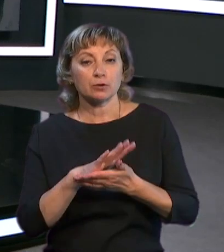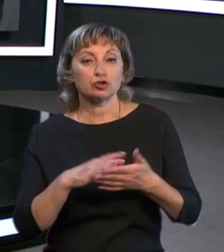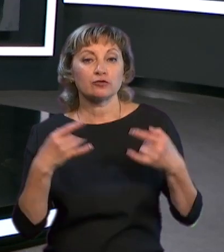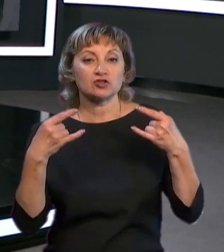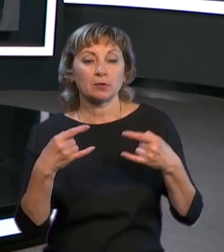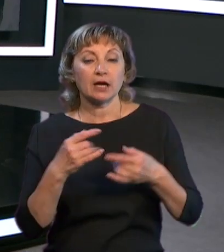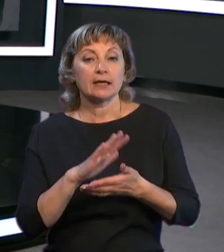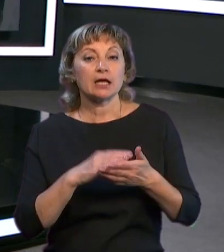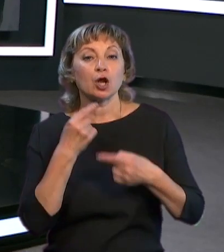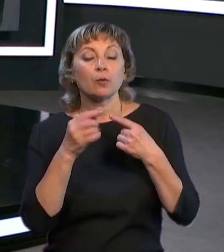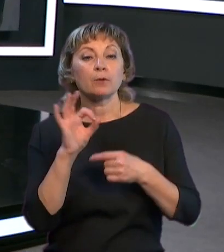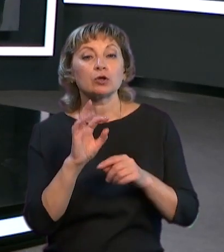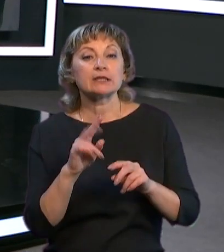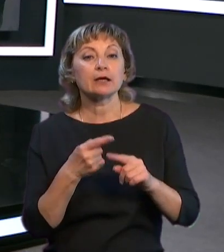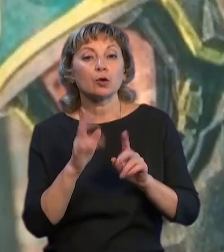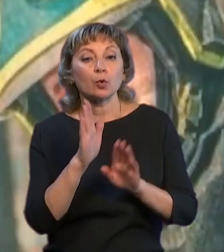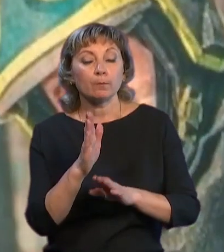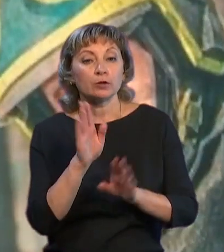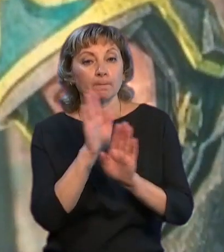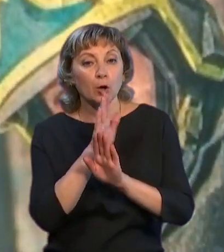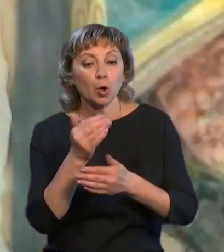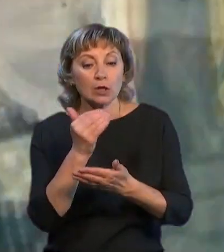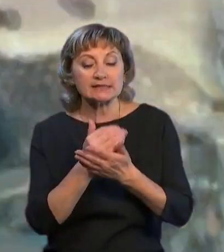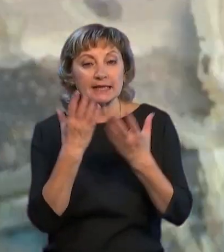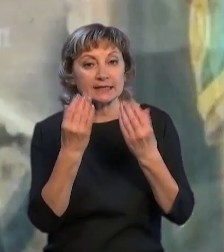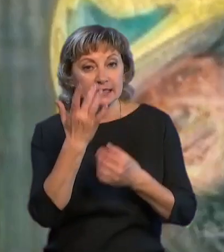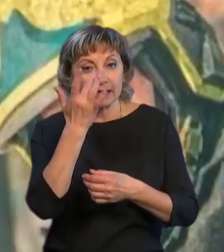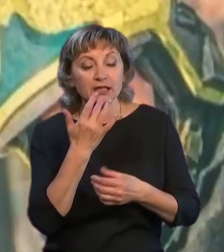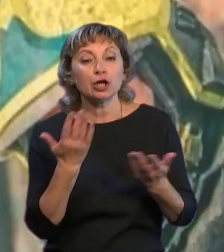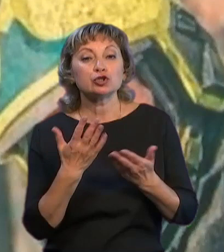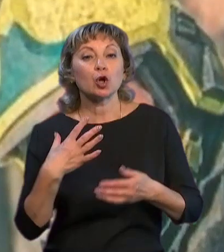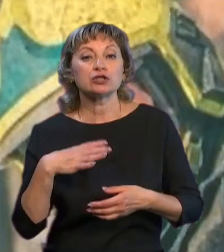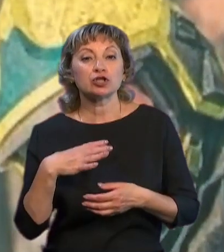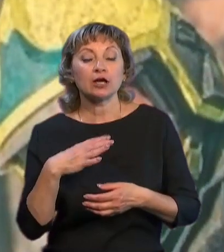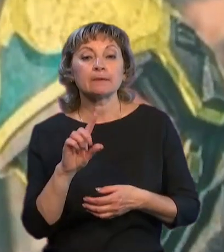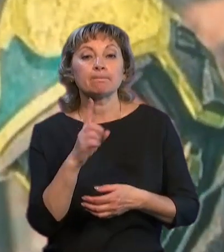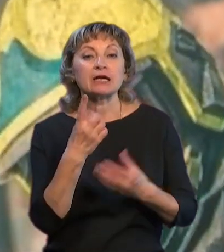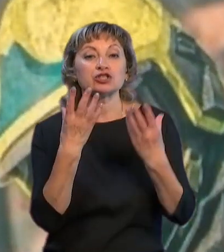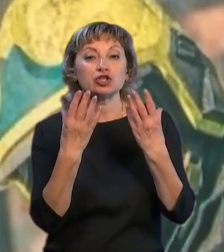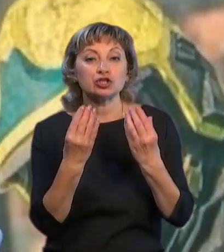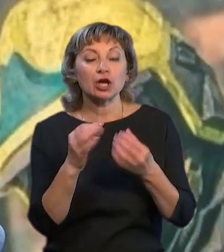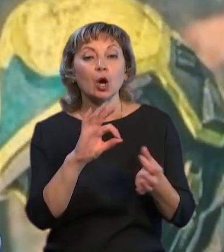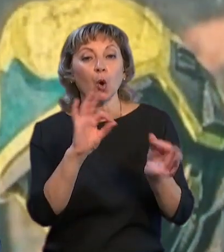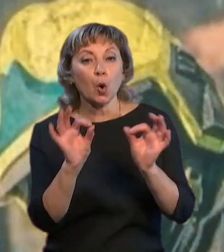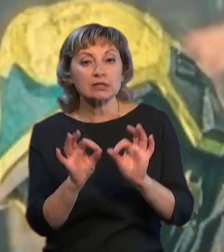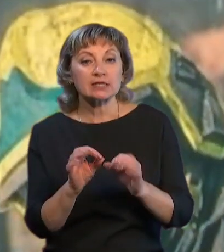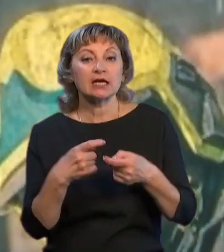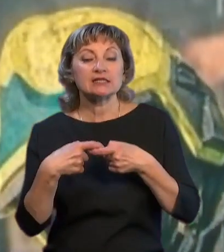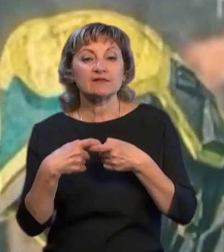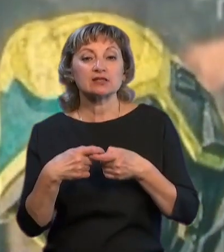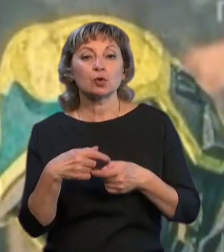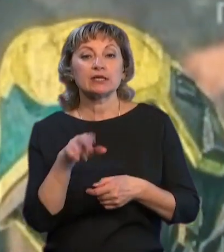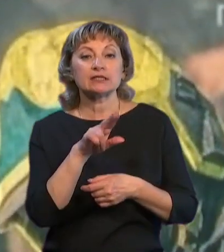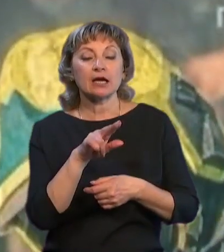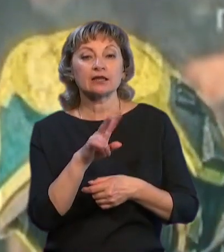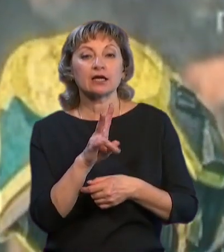І далі говоримо про те, якою буде погода в останні дні літа і чого чекати у перші дні осені. На зв'язку з нами Діана